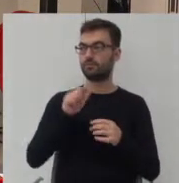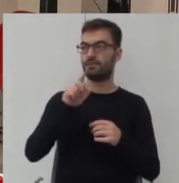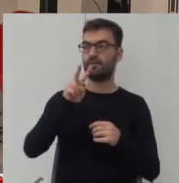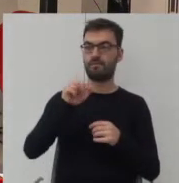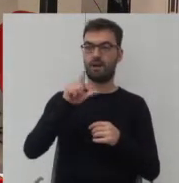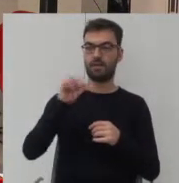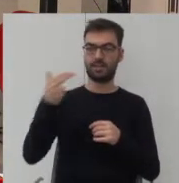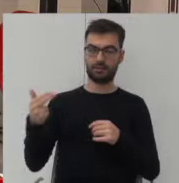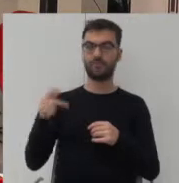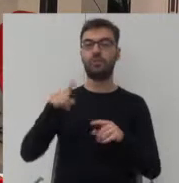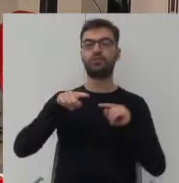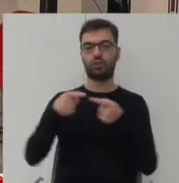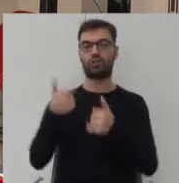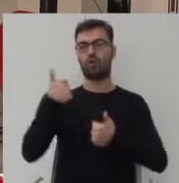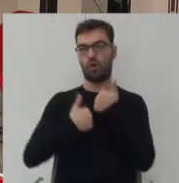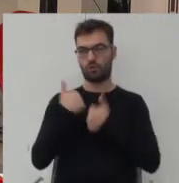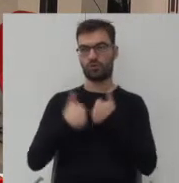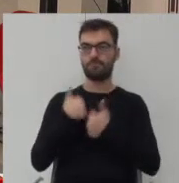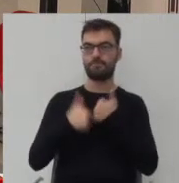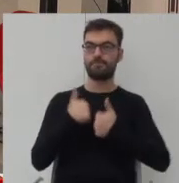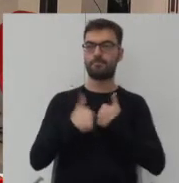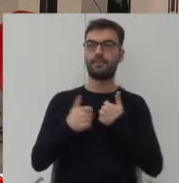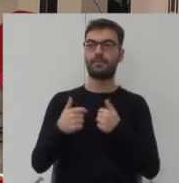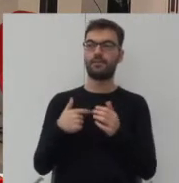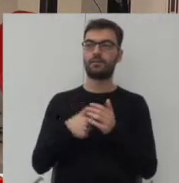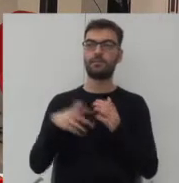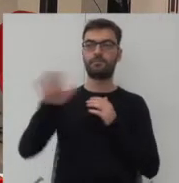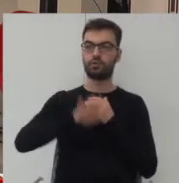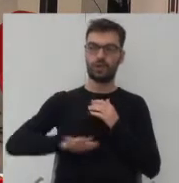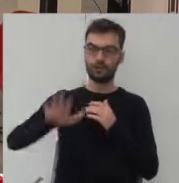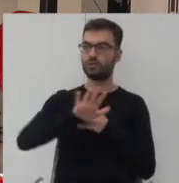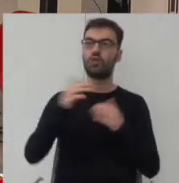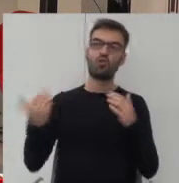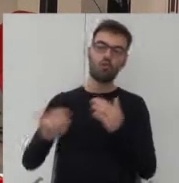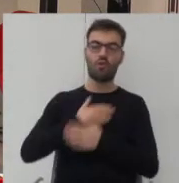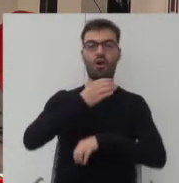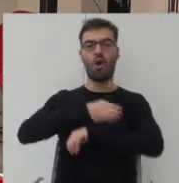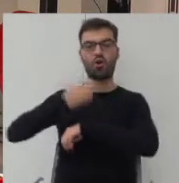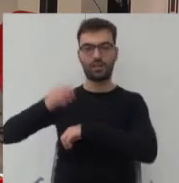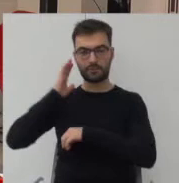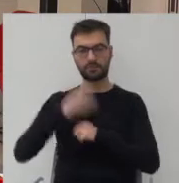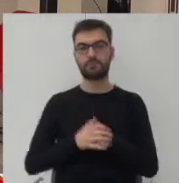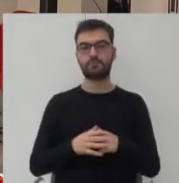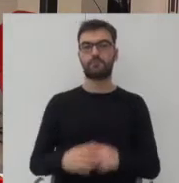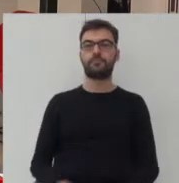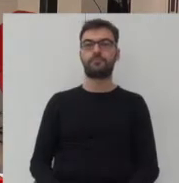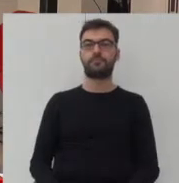postanowiło zorganizować konkurs na taką przestrzeń, na takie nowe osiedla mieszkaniowe i